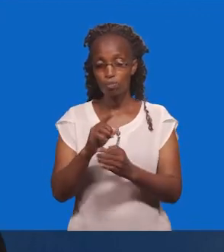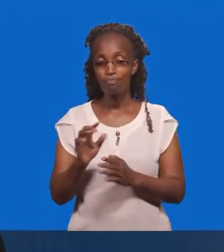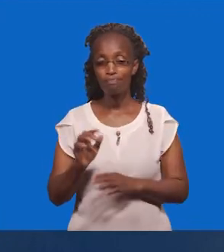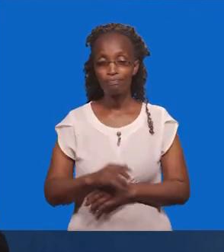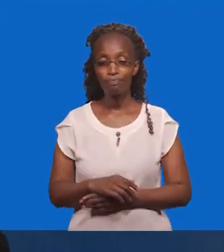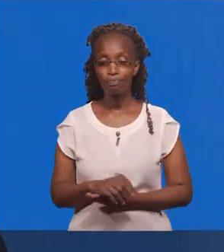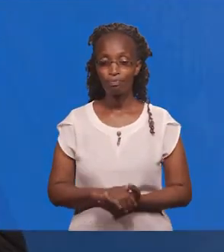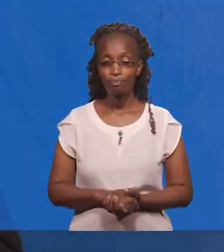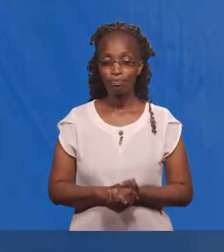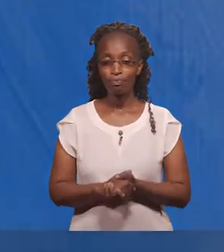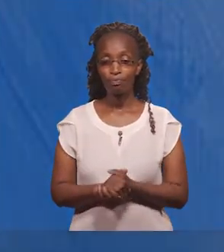Kike Mwenyezi Mungu Kwa Hiri Kuanana